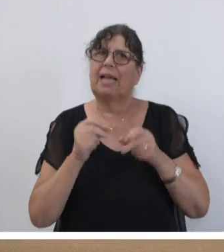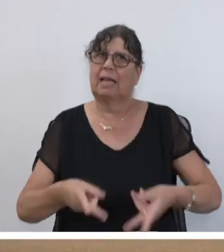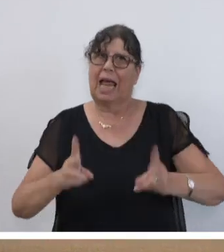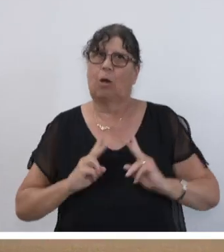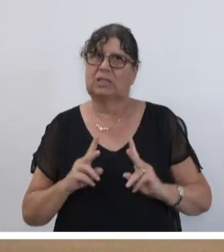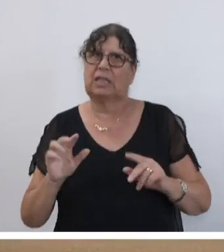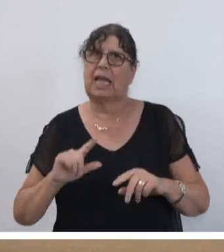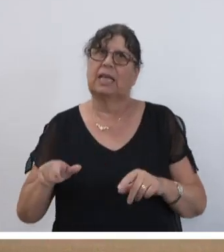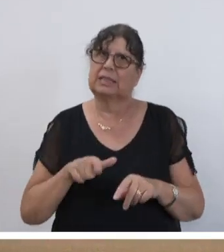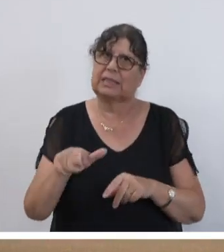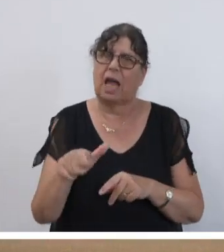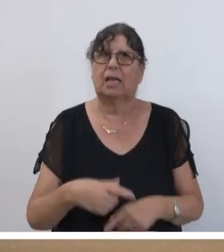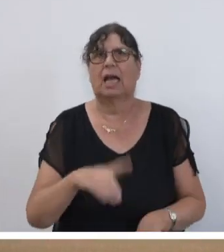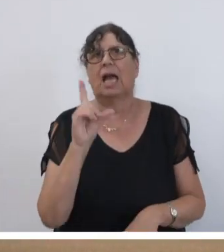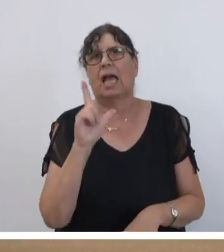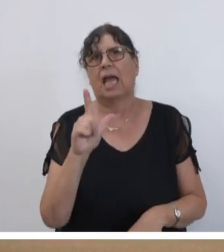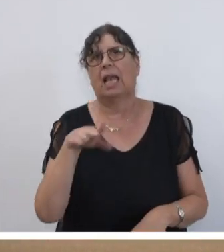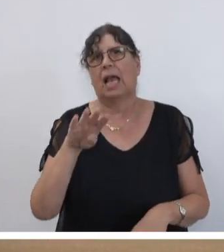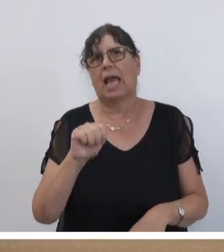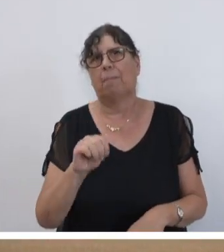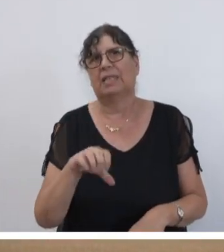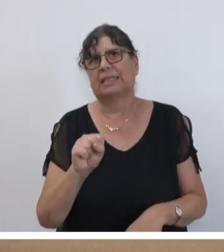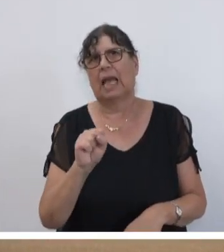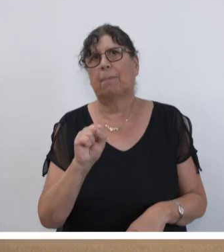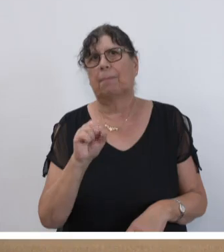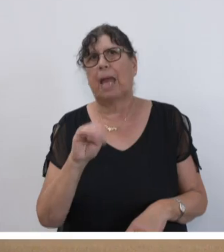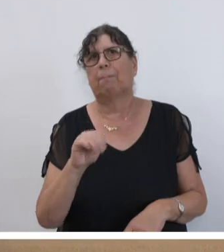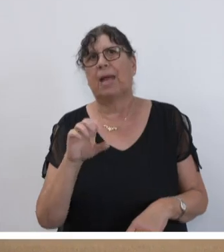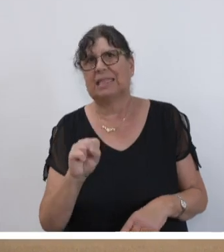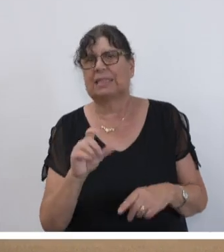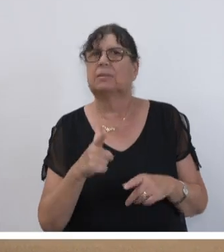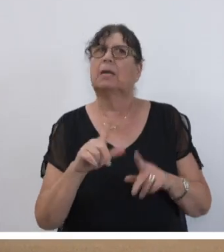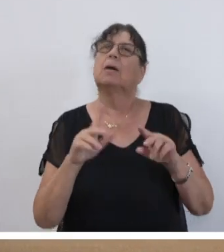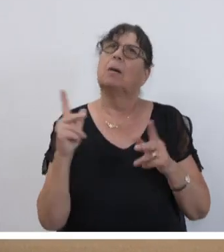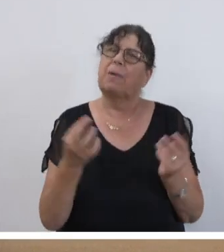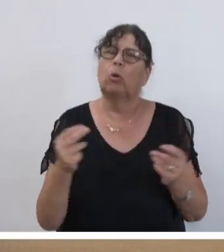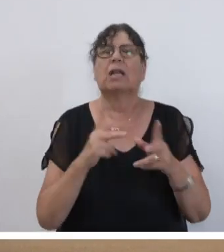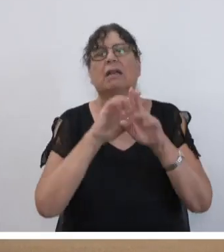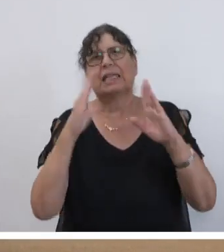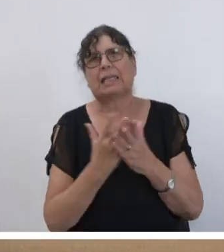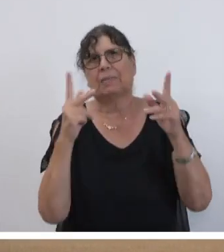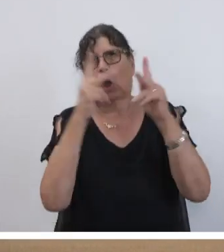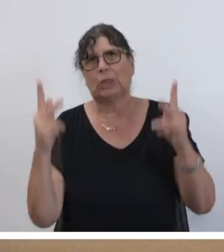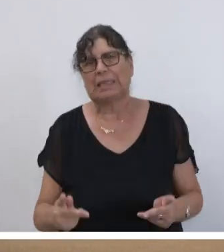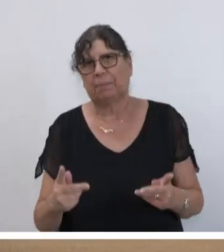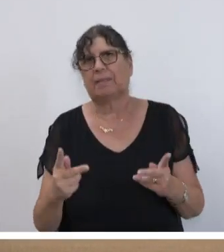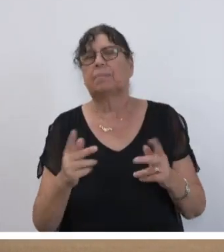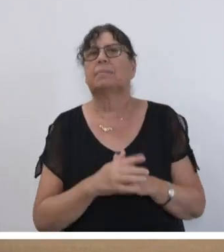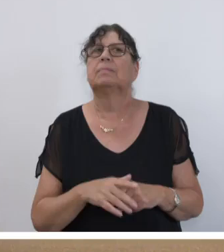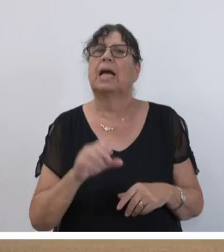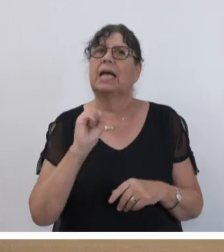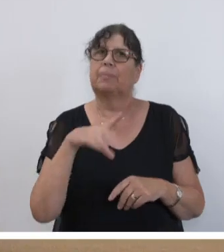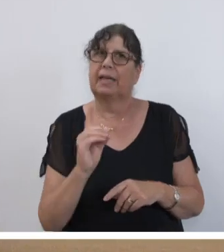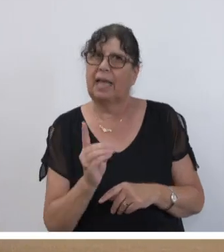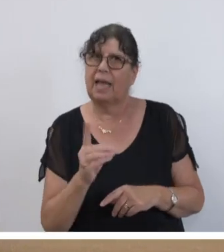kurz LSMS, es braucht endlich ein Gesamtkonzept, Drucksache 17-1032, hat die